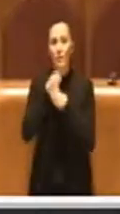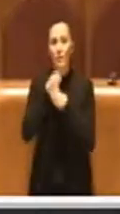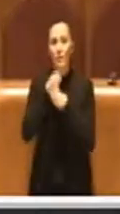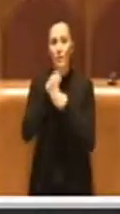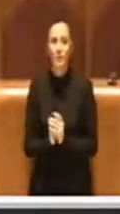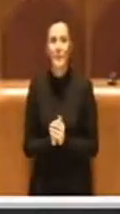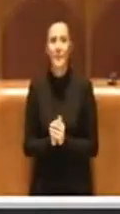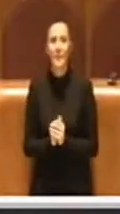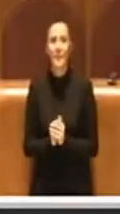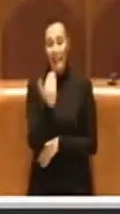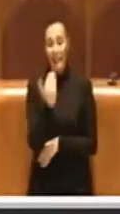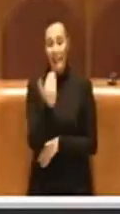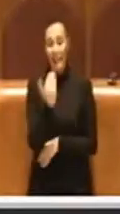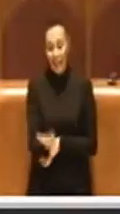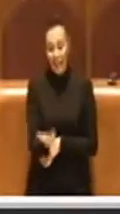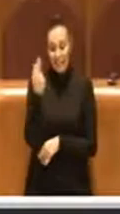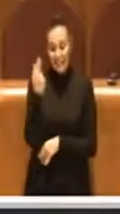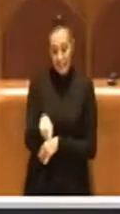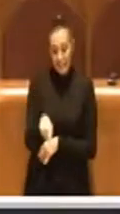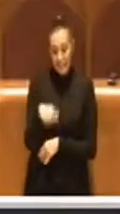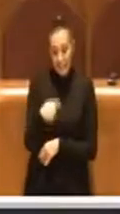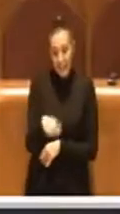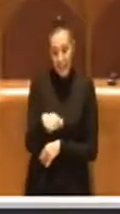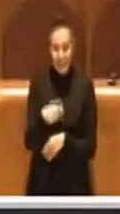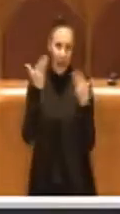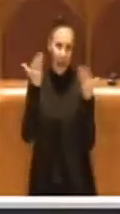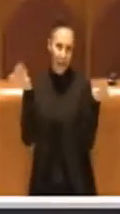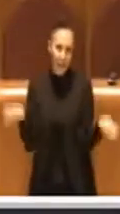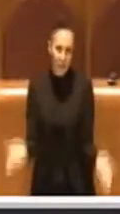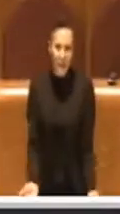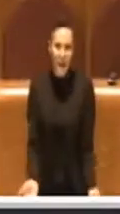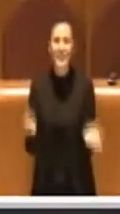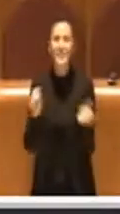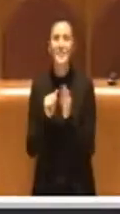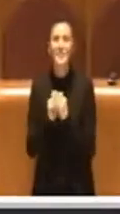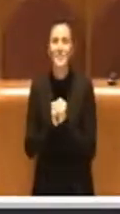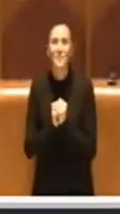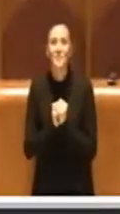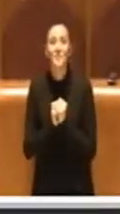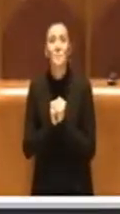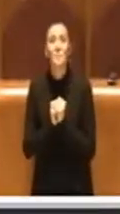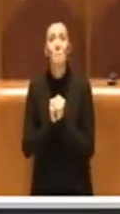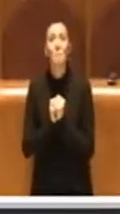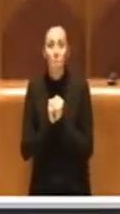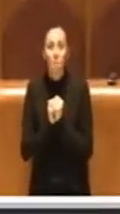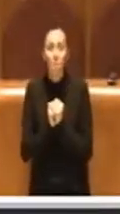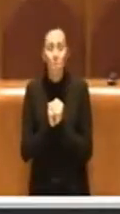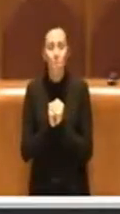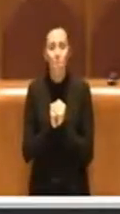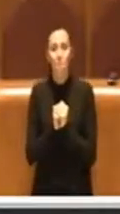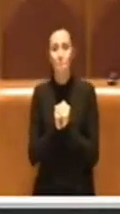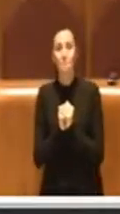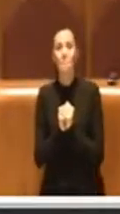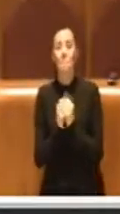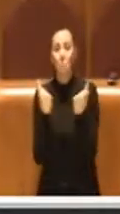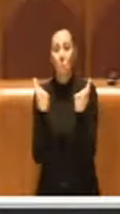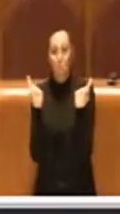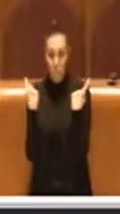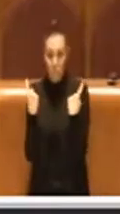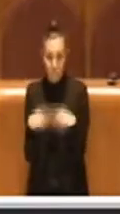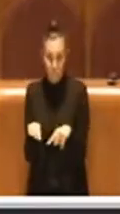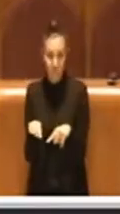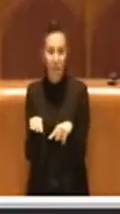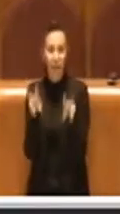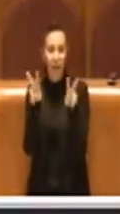Grazie Presidente, qui parliamo di un